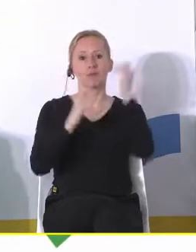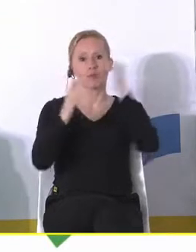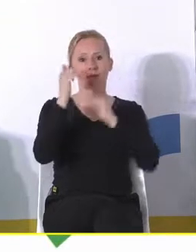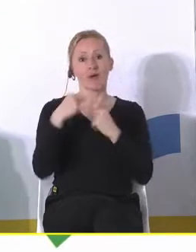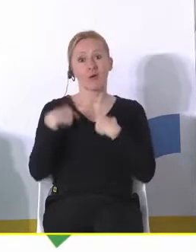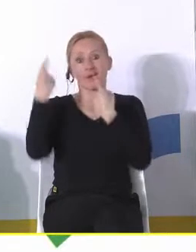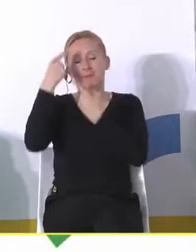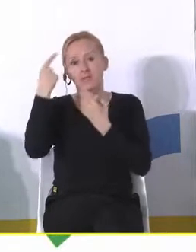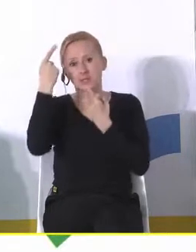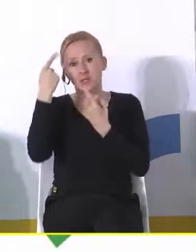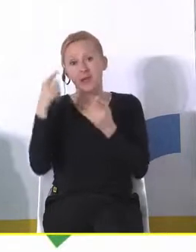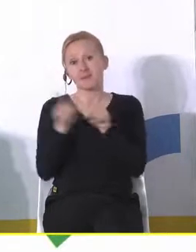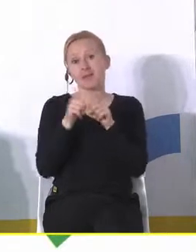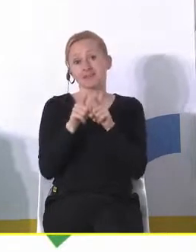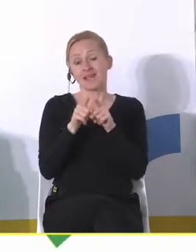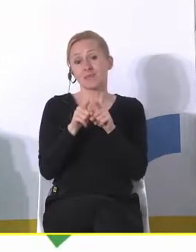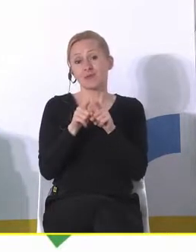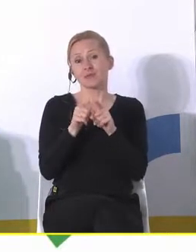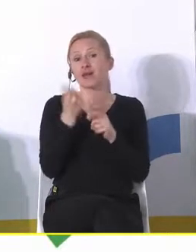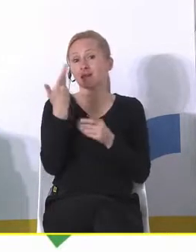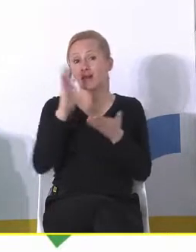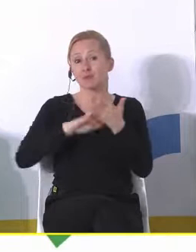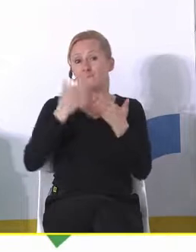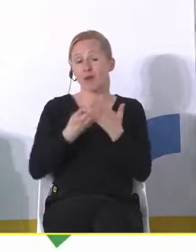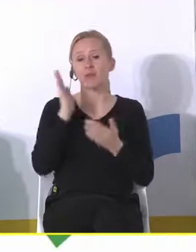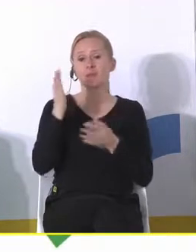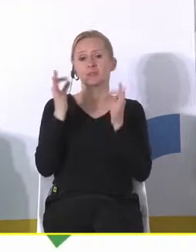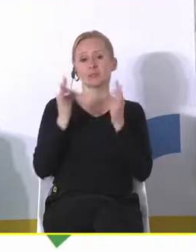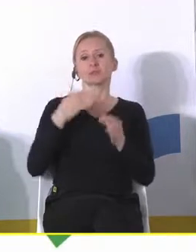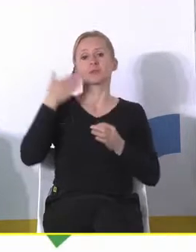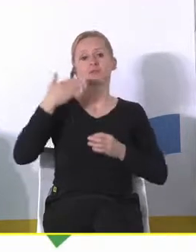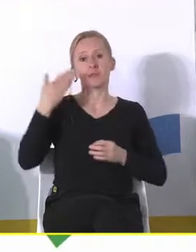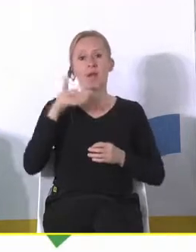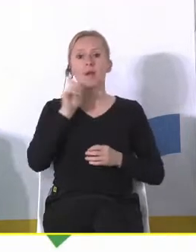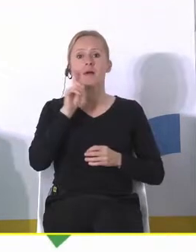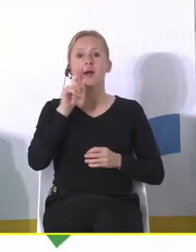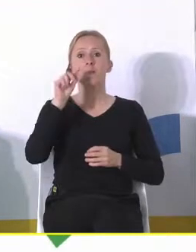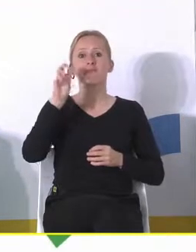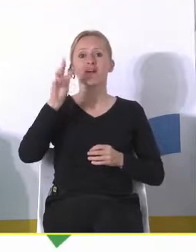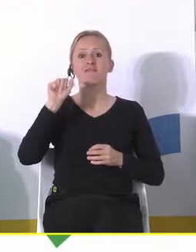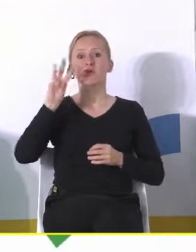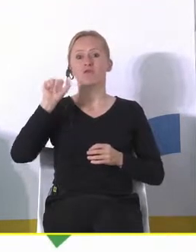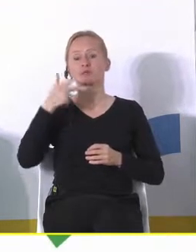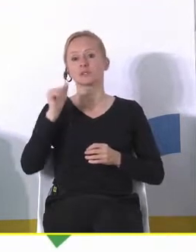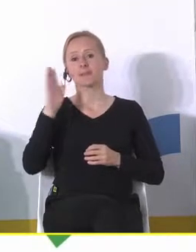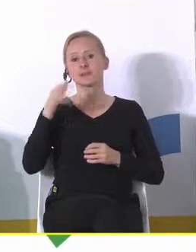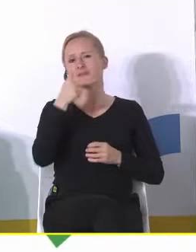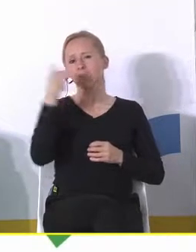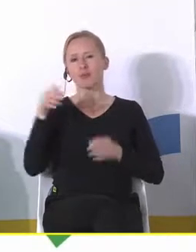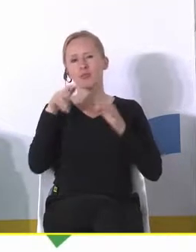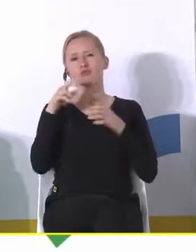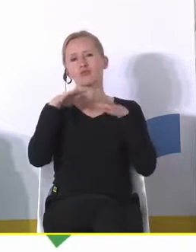myślę, że i mam nadzieję, że też tutaj o kilku przykładach powiemy, szczególnie pan Paweł Woliński, myślę, który w tym temacie dużo